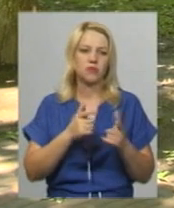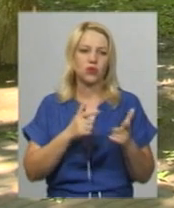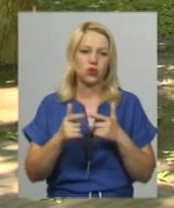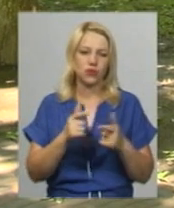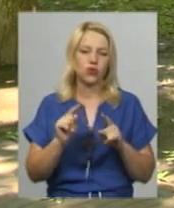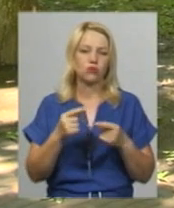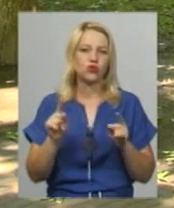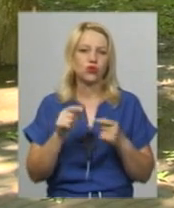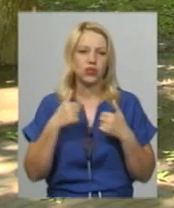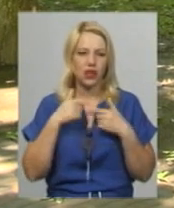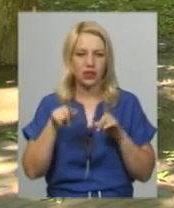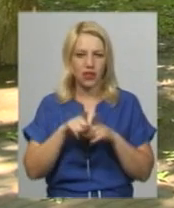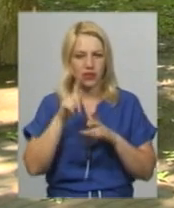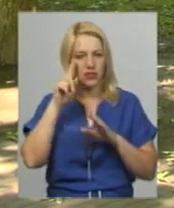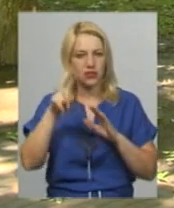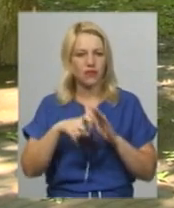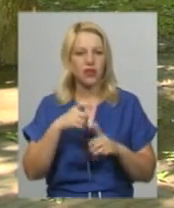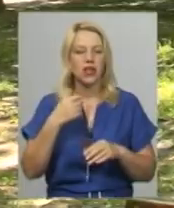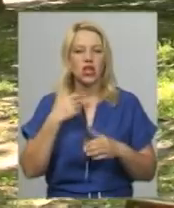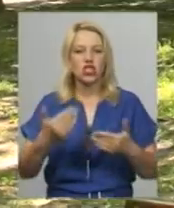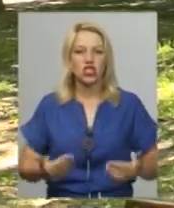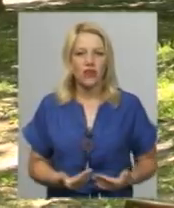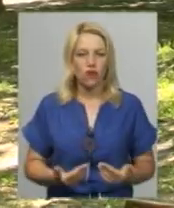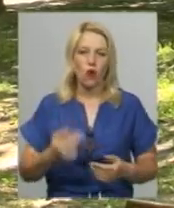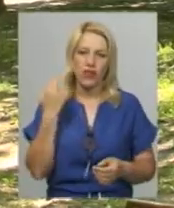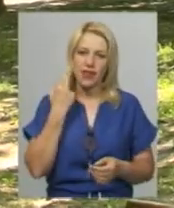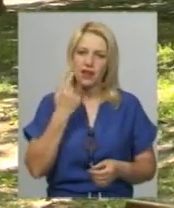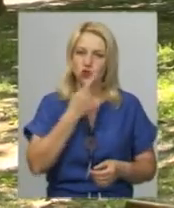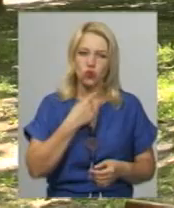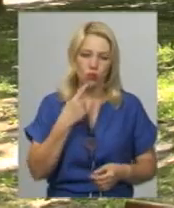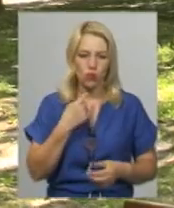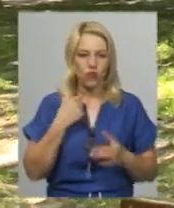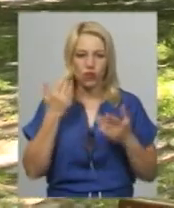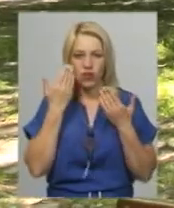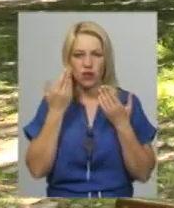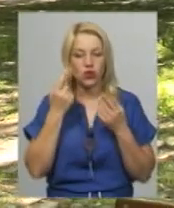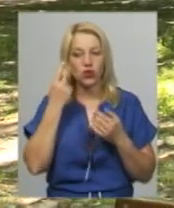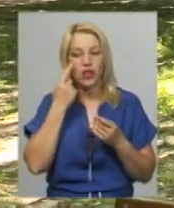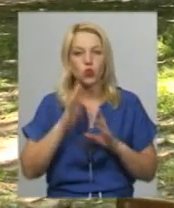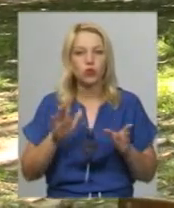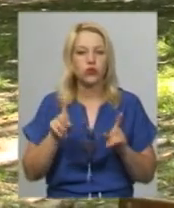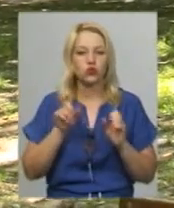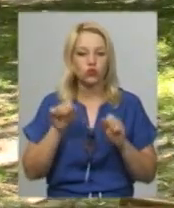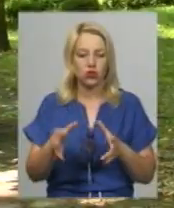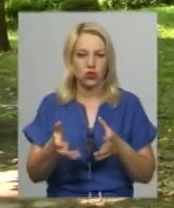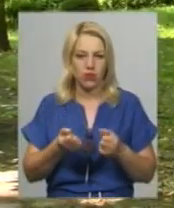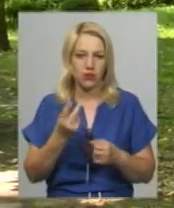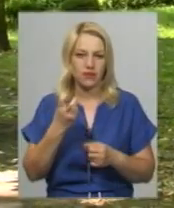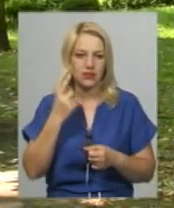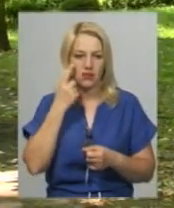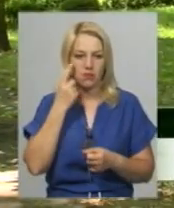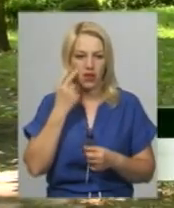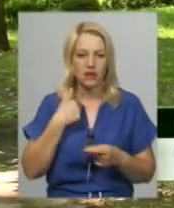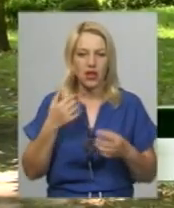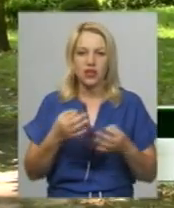так я дізнавалась саме живу англійську мову. Дівчина каже, не думала, що можна отримати 200 балів на ЗНО. Я ніколи не